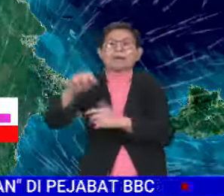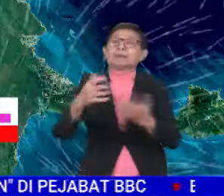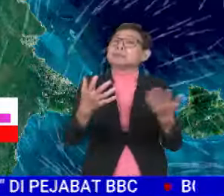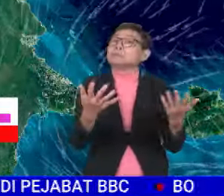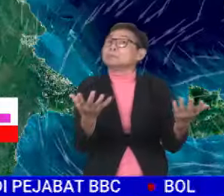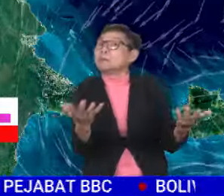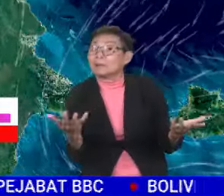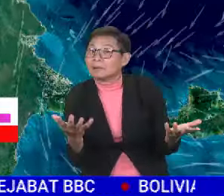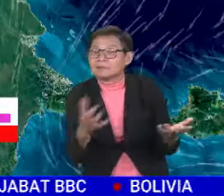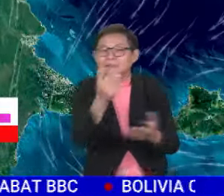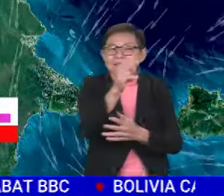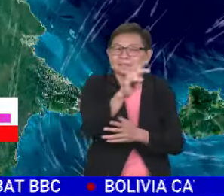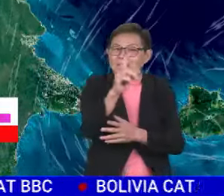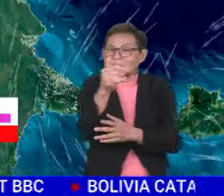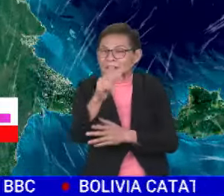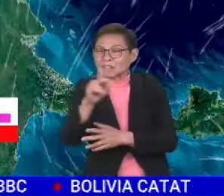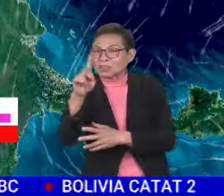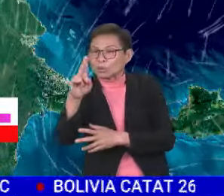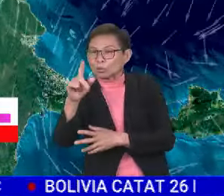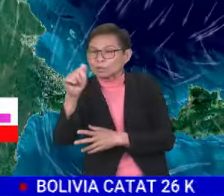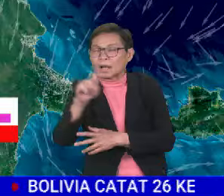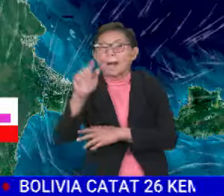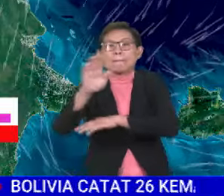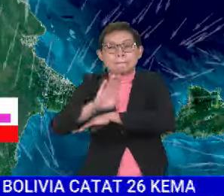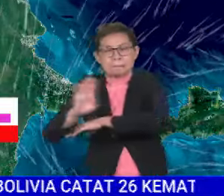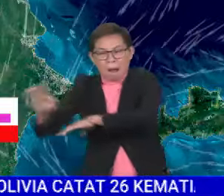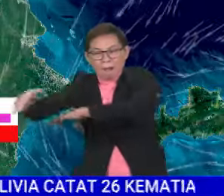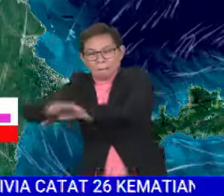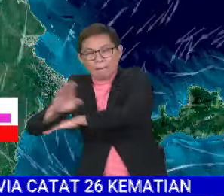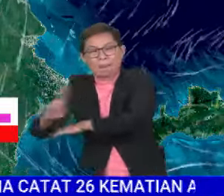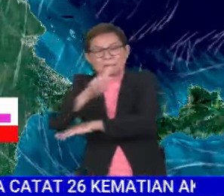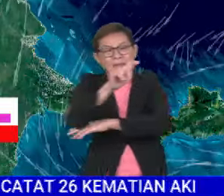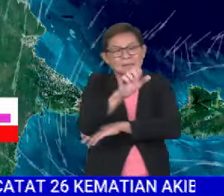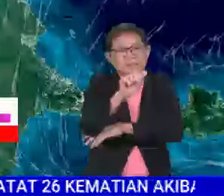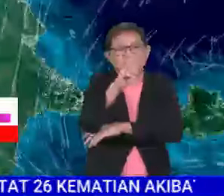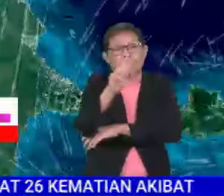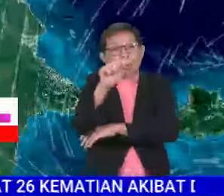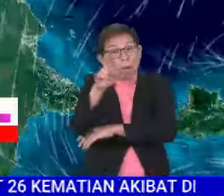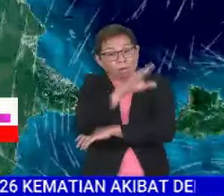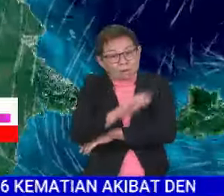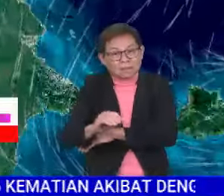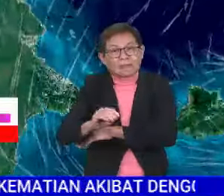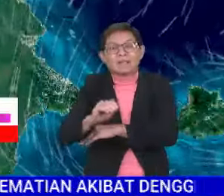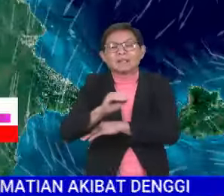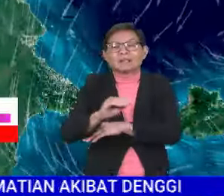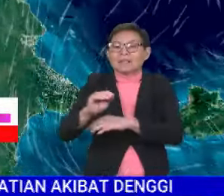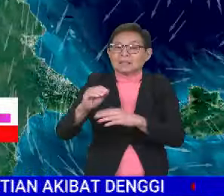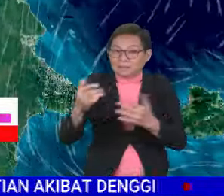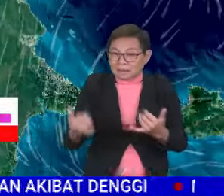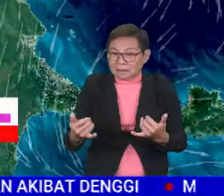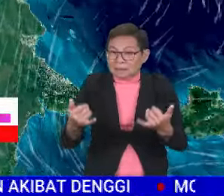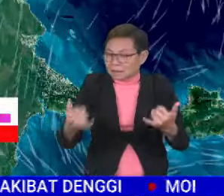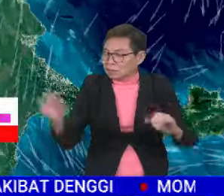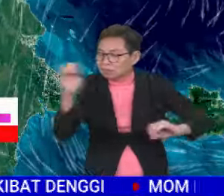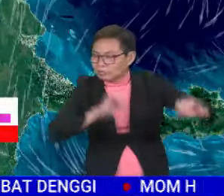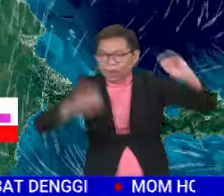bahagian Sandakan, Kudat, Pantai Barat dan juga di bahagian Tawau buat masa kini di bahagian pedalaman sahaja buat masa